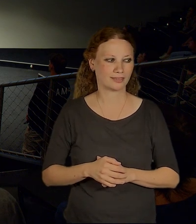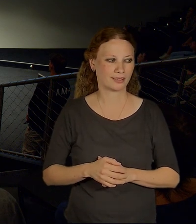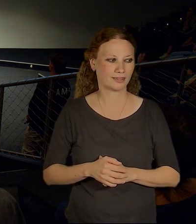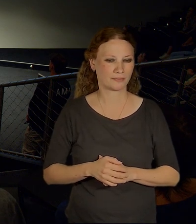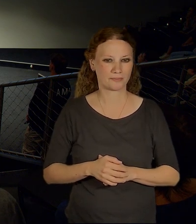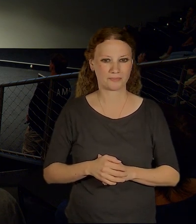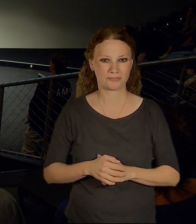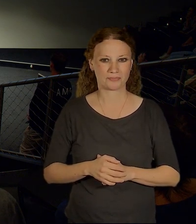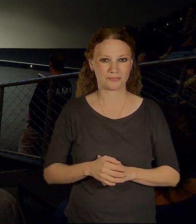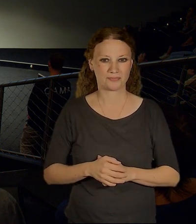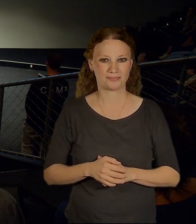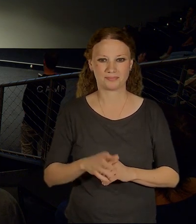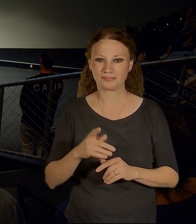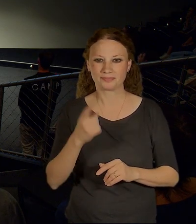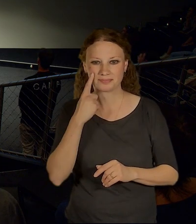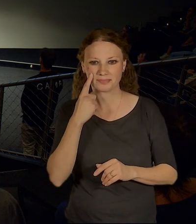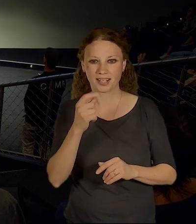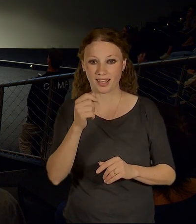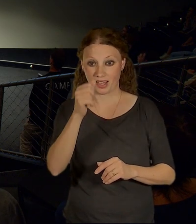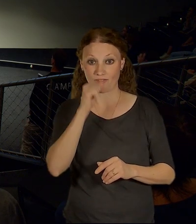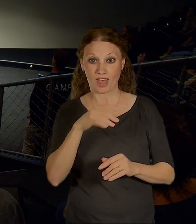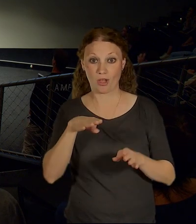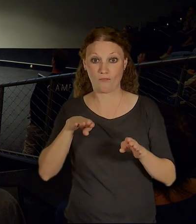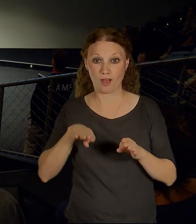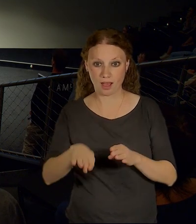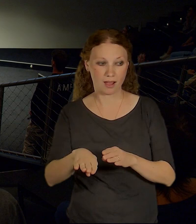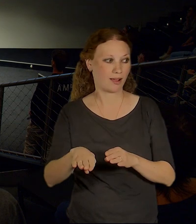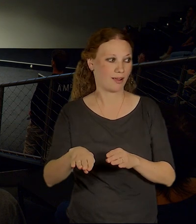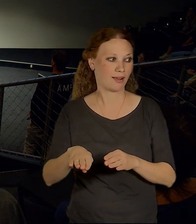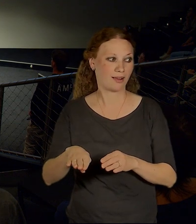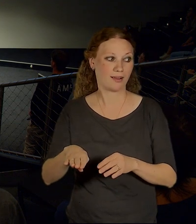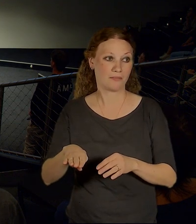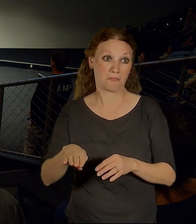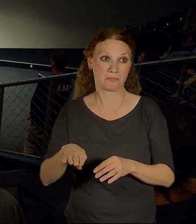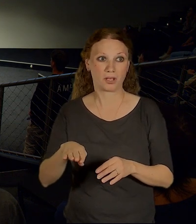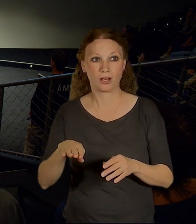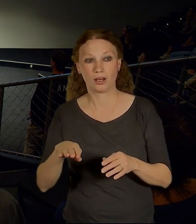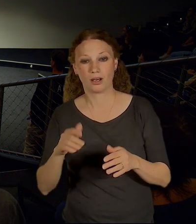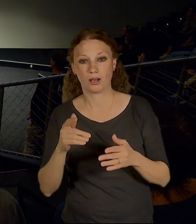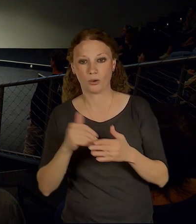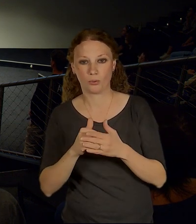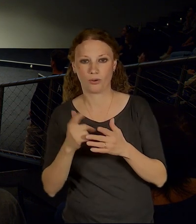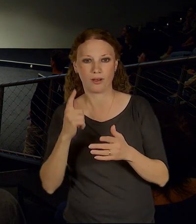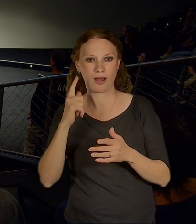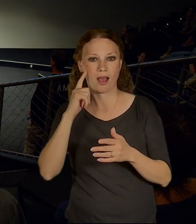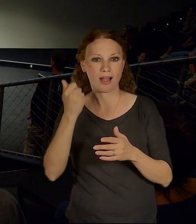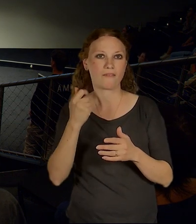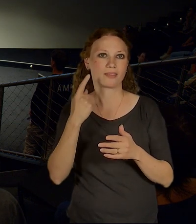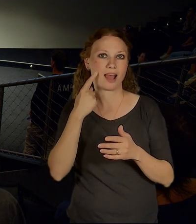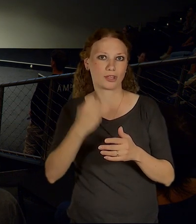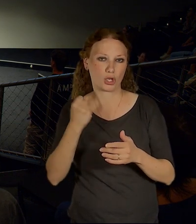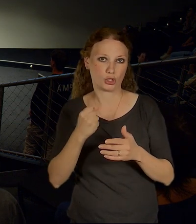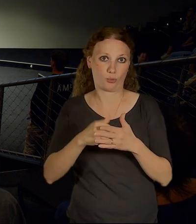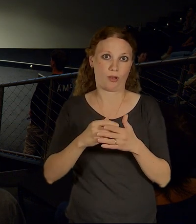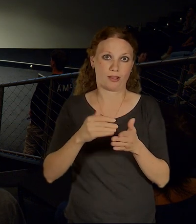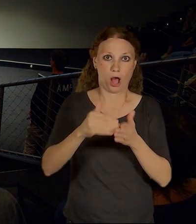Tohle stav, fialová barva, tak to je to zanořování té koleje vlastně do tunelu a propojení vlastně hlavní nádrží, je další zastávka. No,